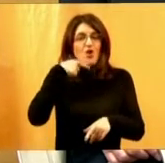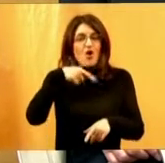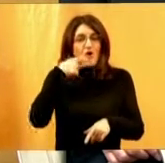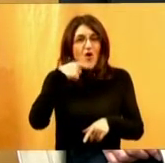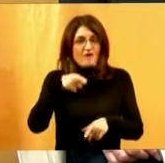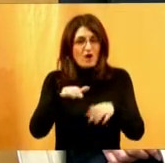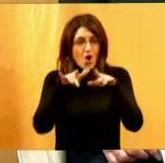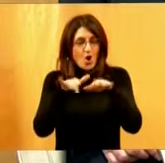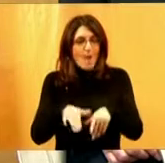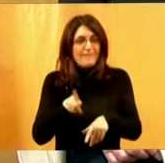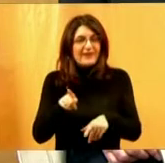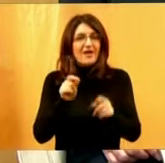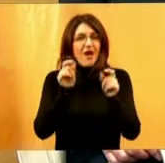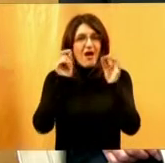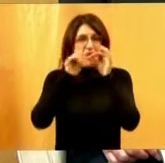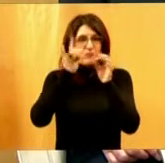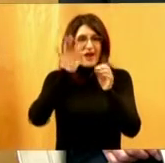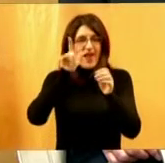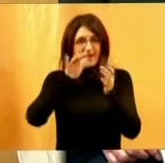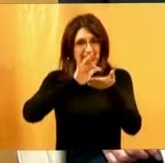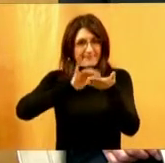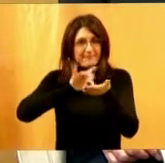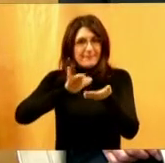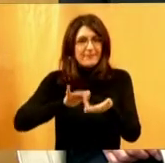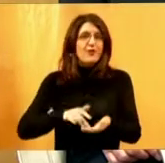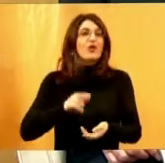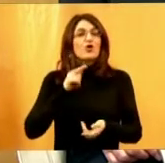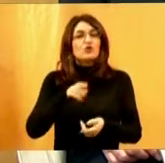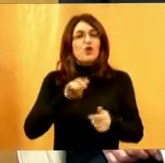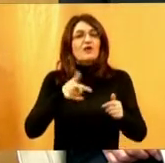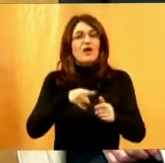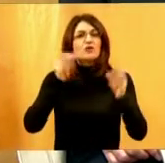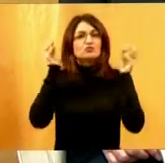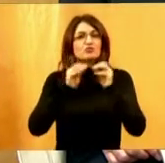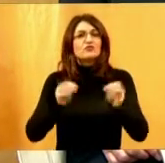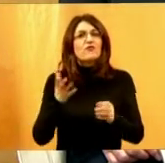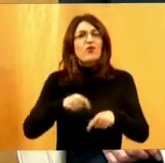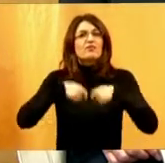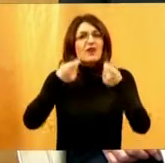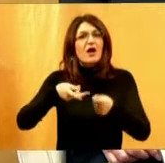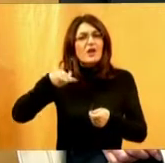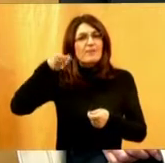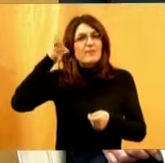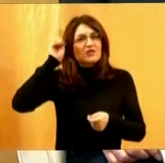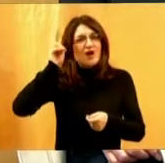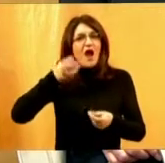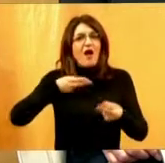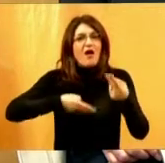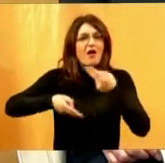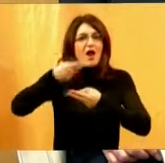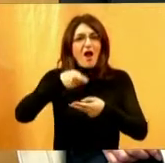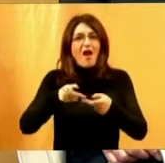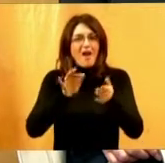jedinicama i brajevim retkom, a to je onaj sustav koji omogućuje transformaciju